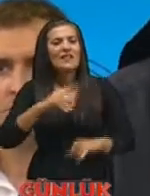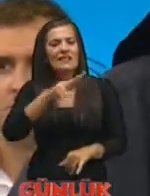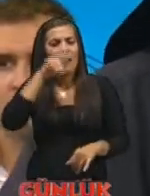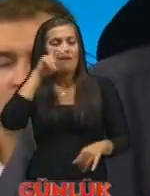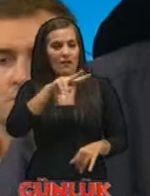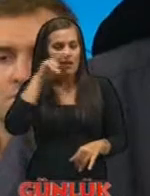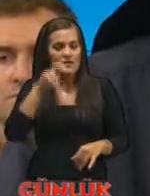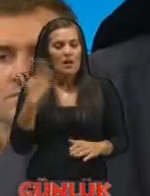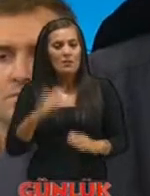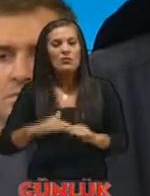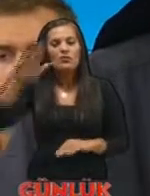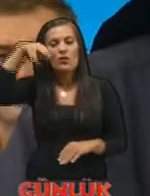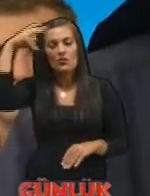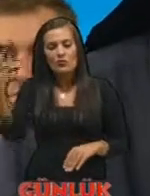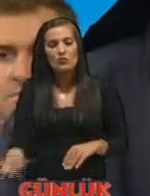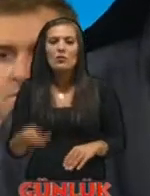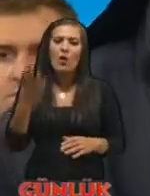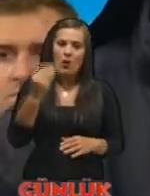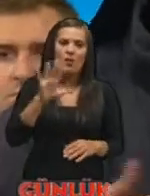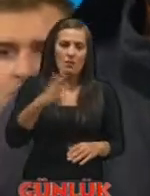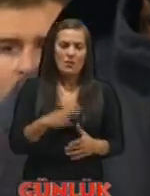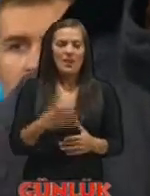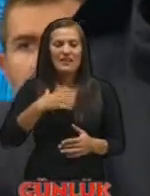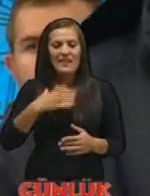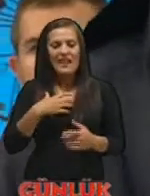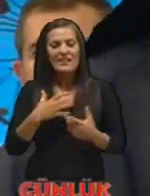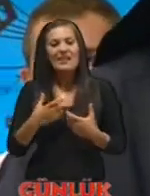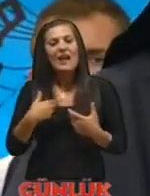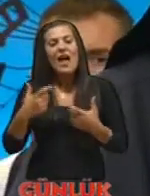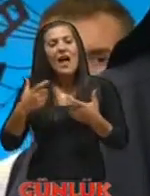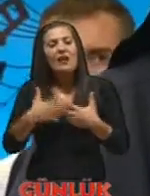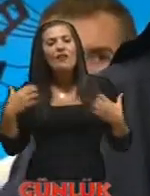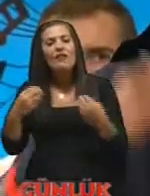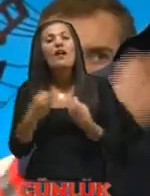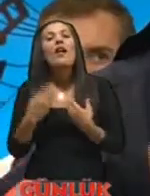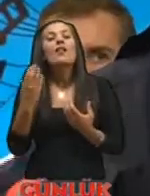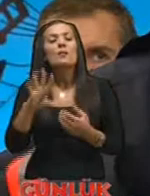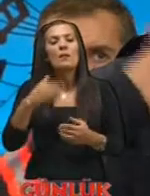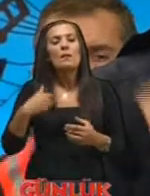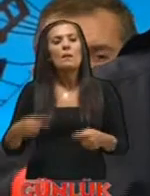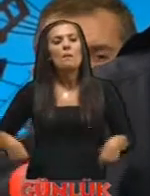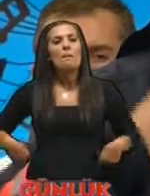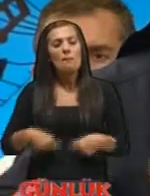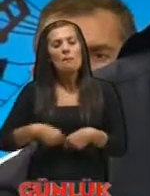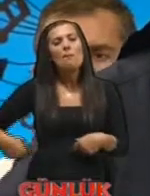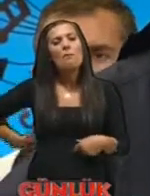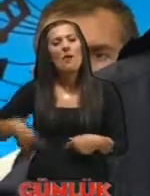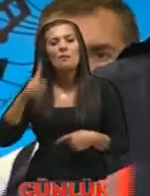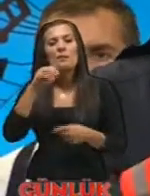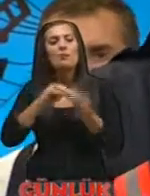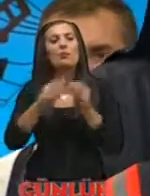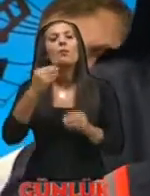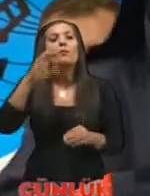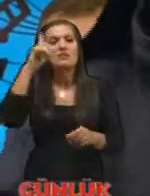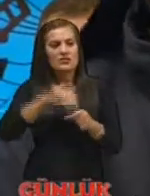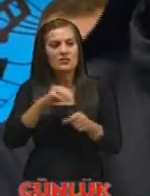alabilmemiz hem de yüksekten düşme durumlarımız olabiliyor kendine emniyetini alamadığınız durumlarda belimizde herhangi bir rahatsızlık olmaması